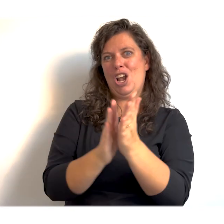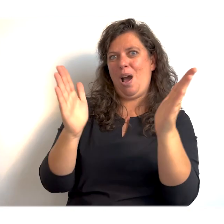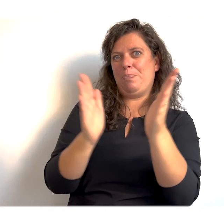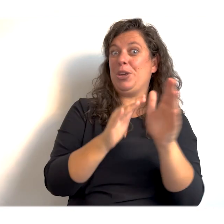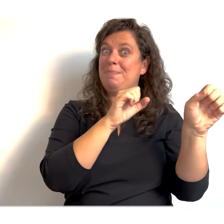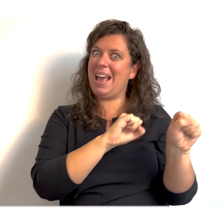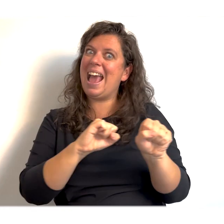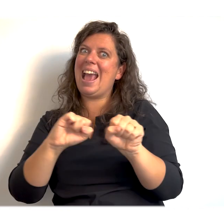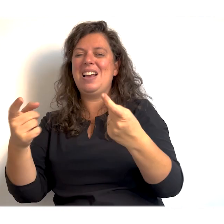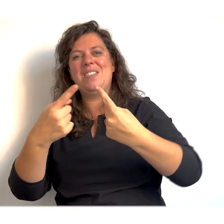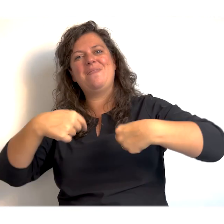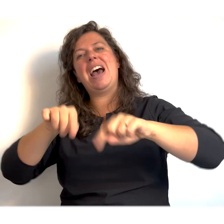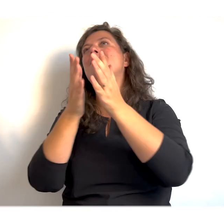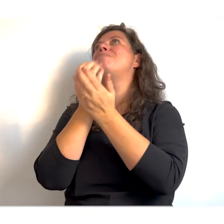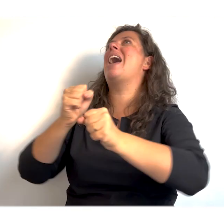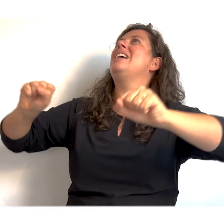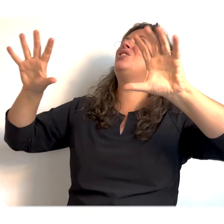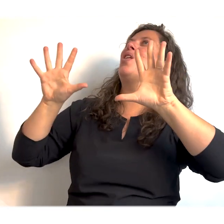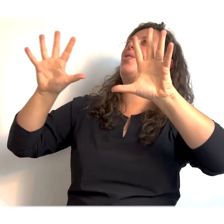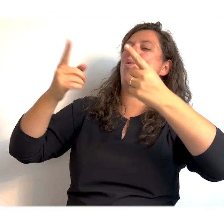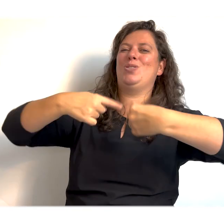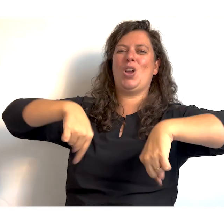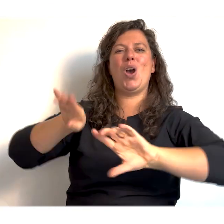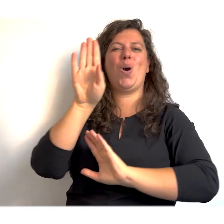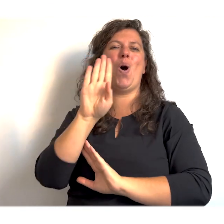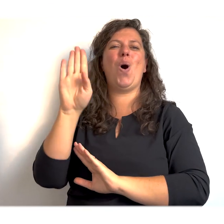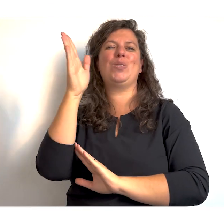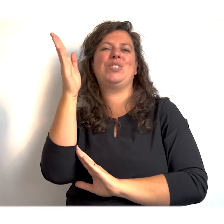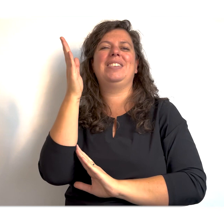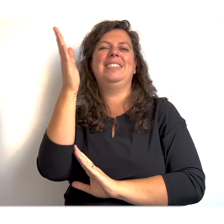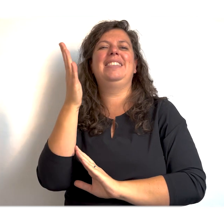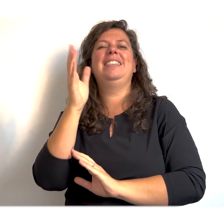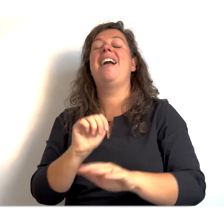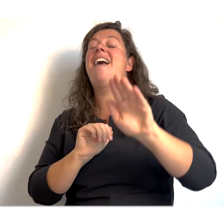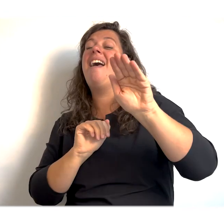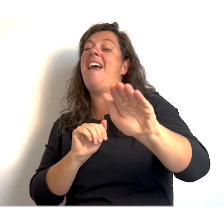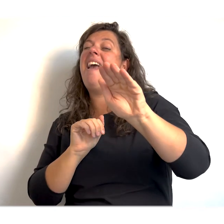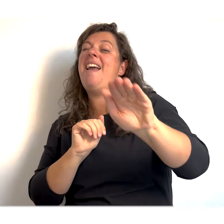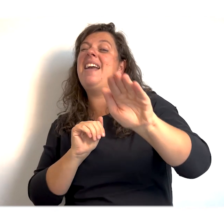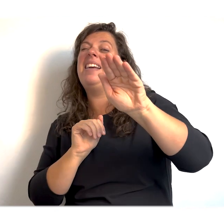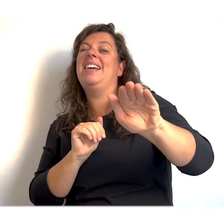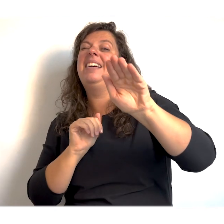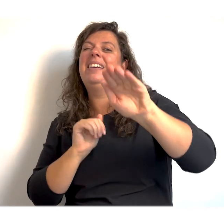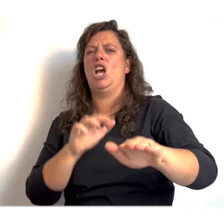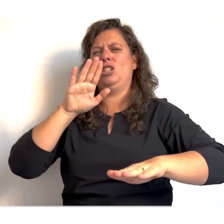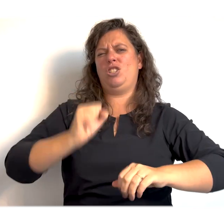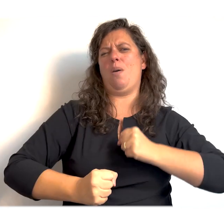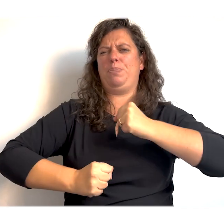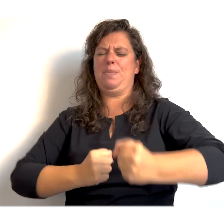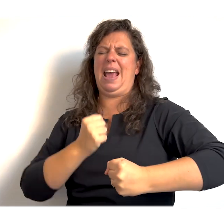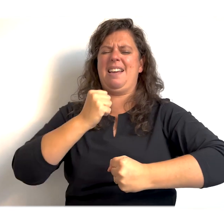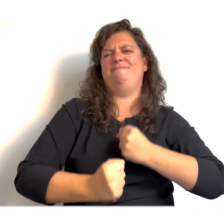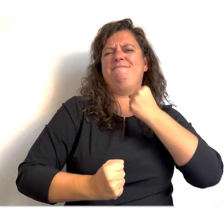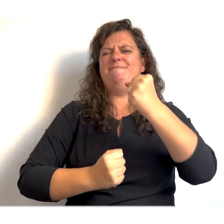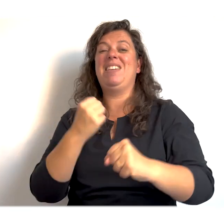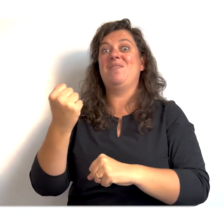klap je mee. Wij prijzen onze God. Hey, stamp je mee,